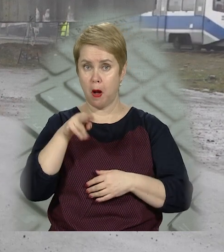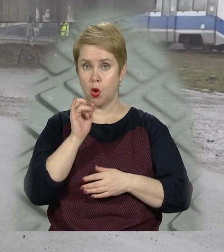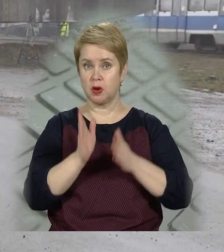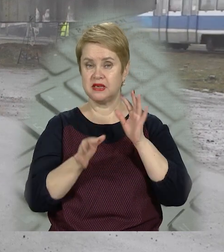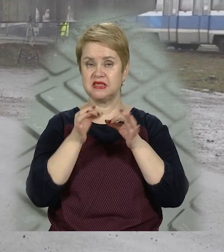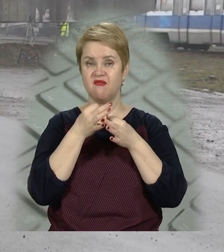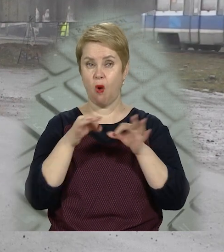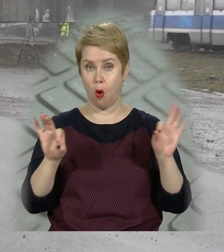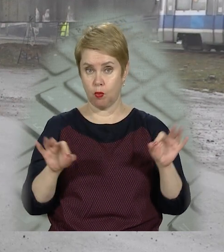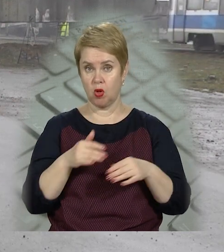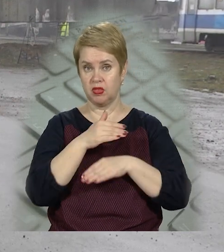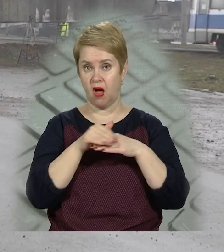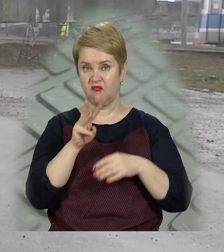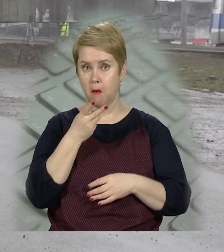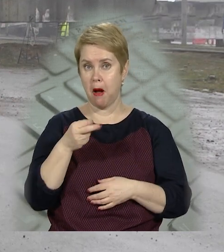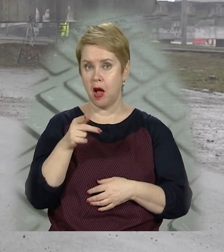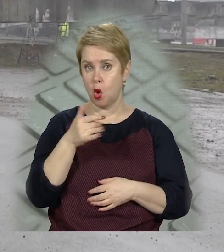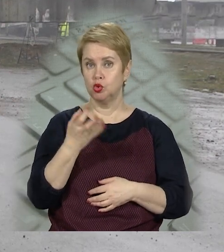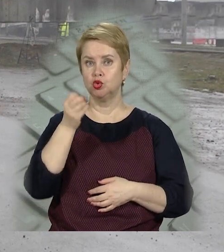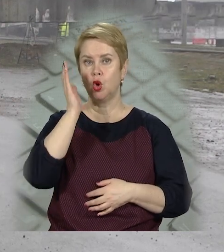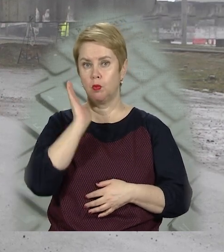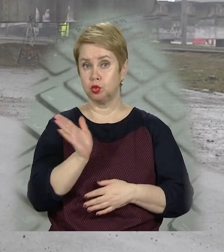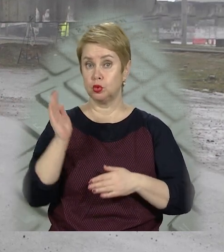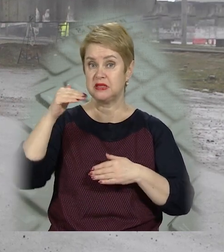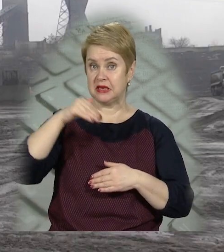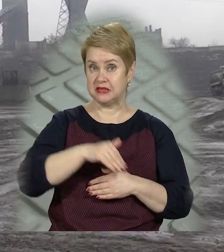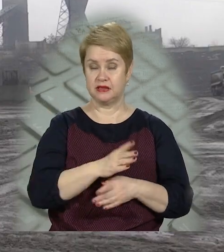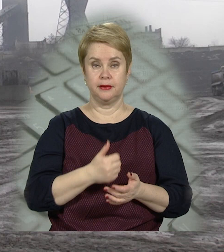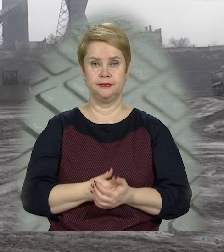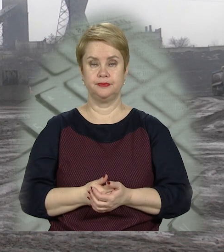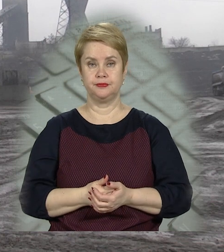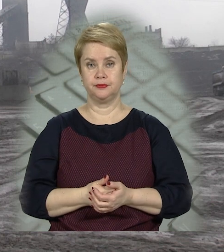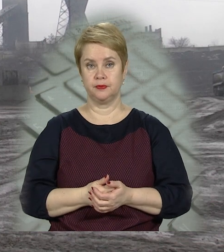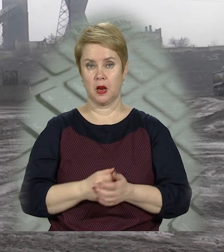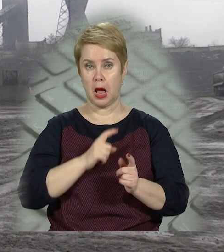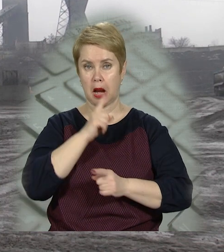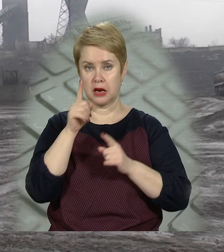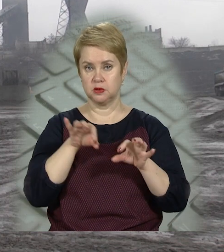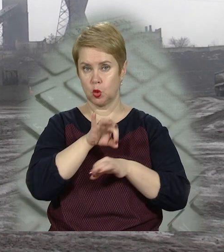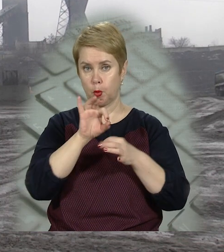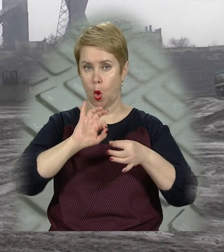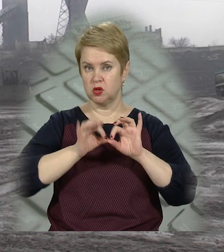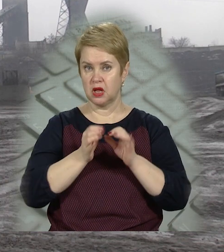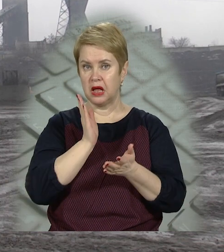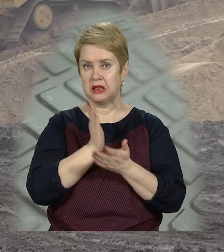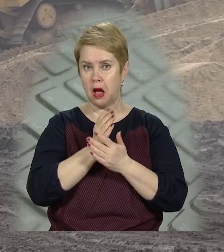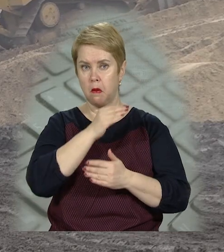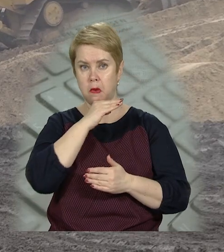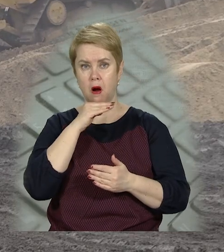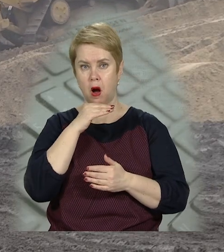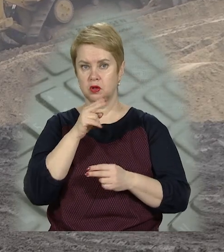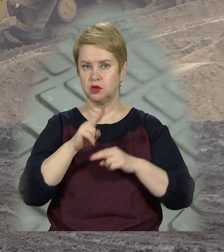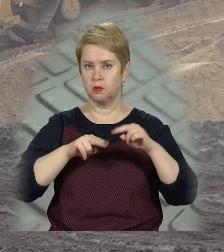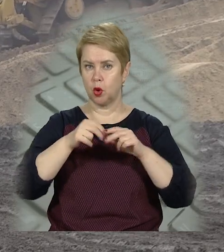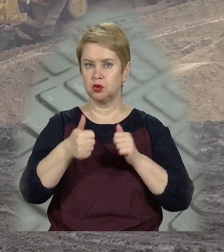проспект Свободи. На вулиці Маяковського ще будуть з'їзди. Реалізацію проєкту ускладнює наявність багатьох